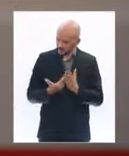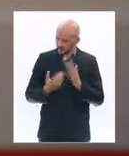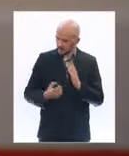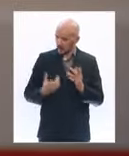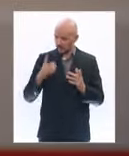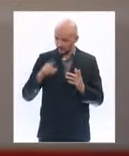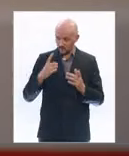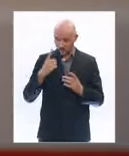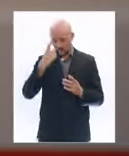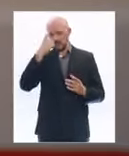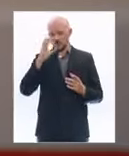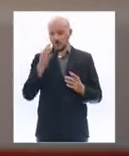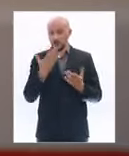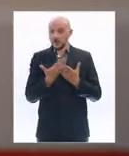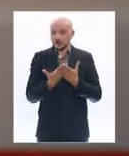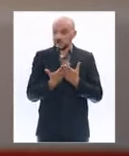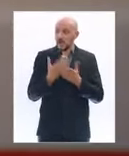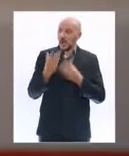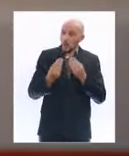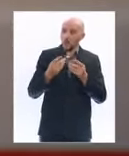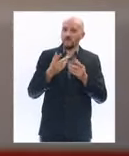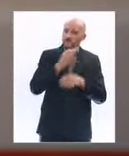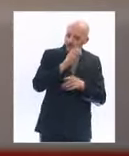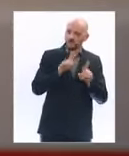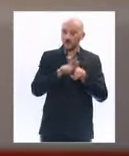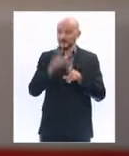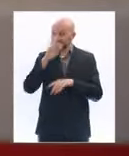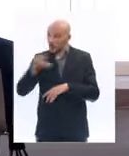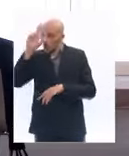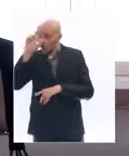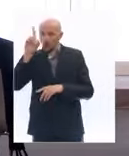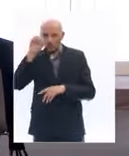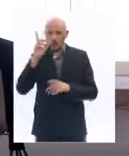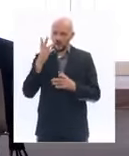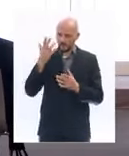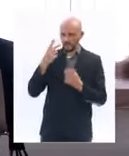vous l'avez dit, les voisins européens sont touchés de la même manière tant sanitairement qu'économiquement ?